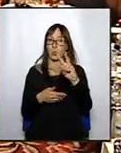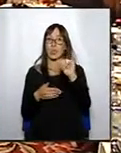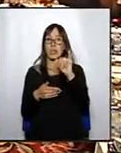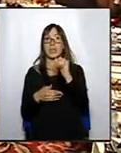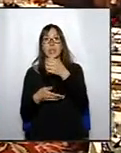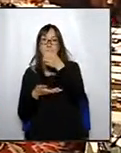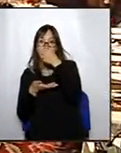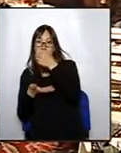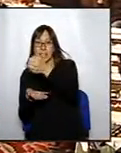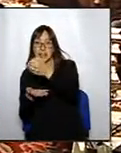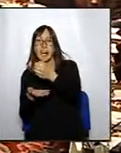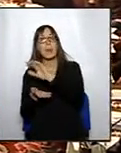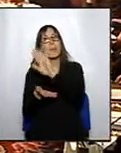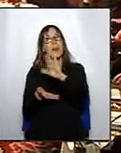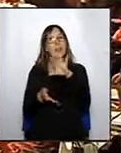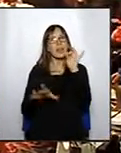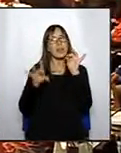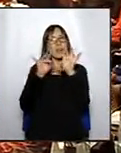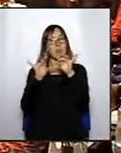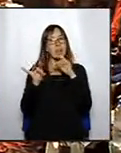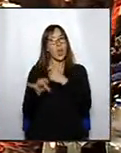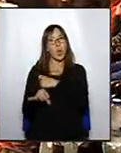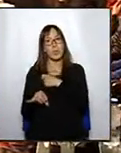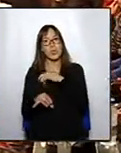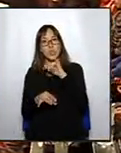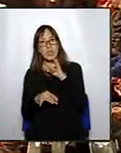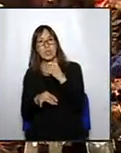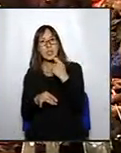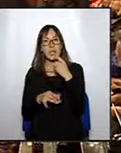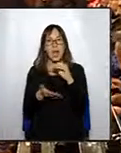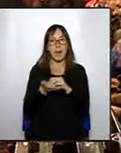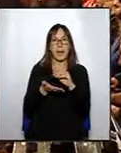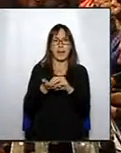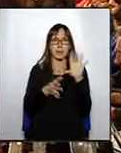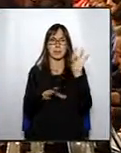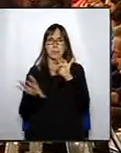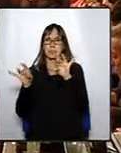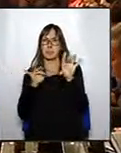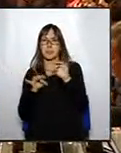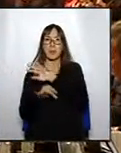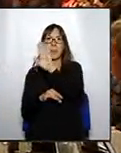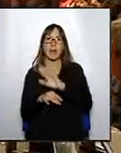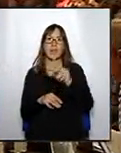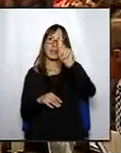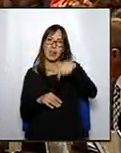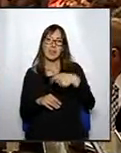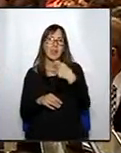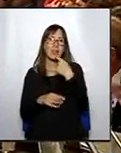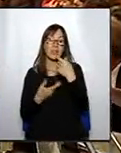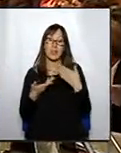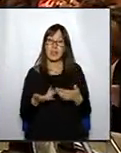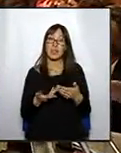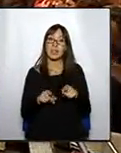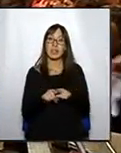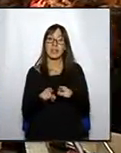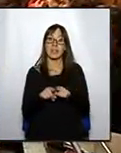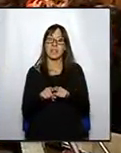Socialista. Però, per el que vaig intuint a les comissions i pels comentaris que m'estan arribant, sembla ser que, possiblement, en aquesta legislatura,